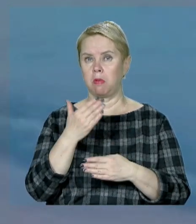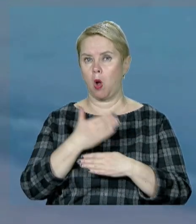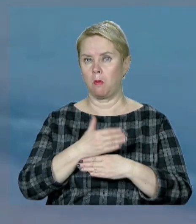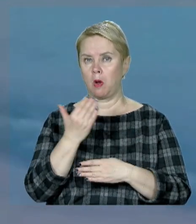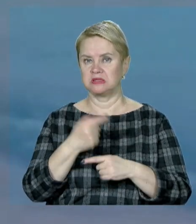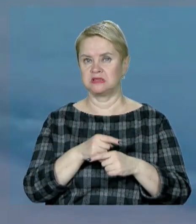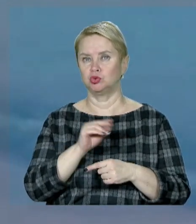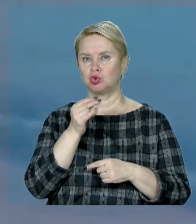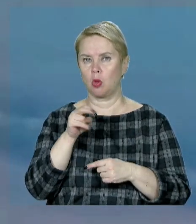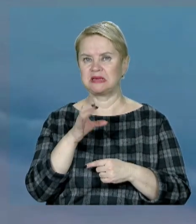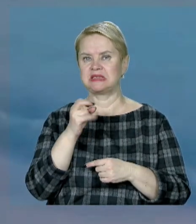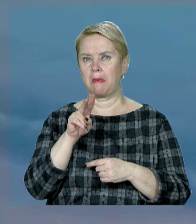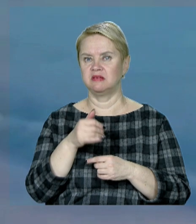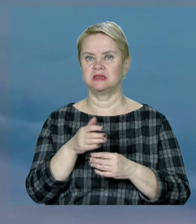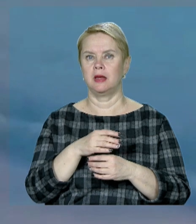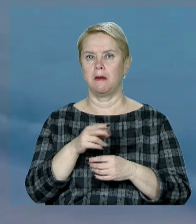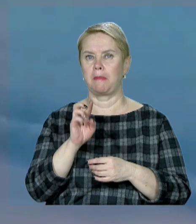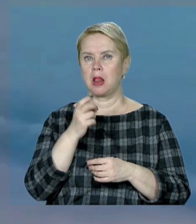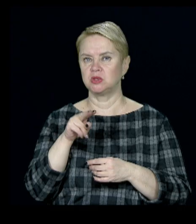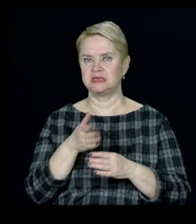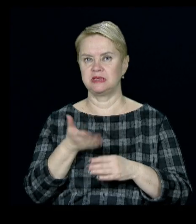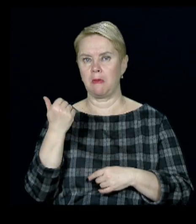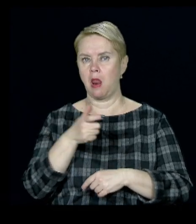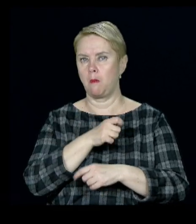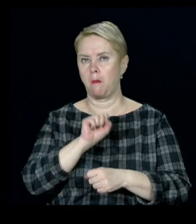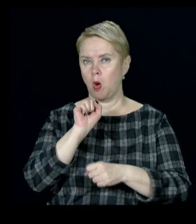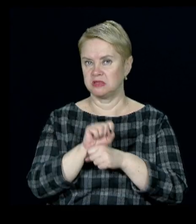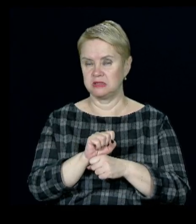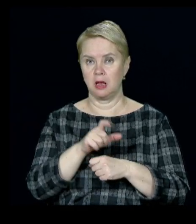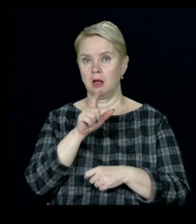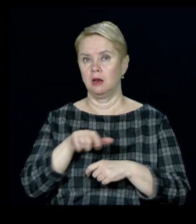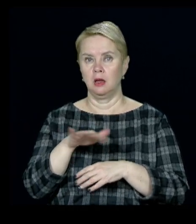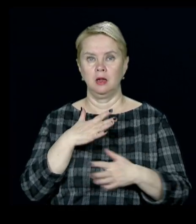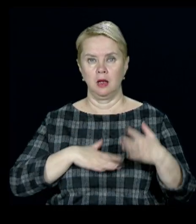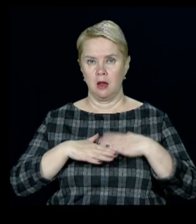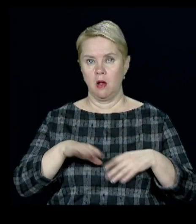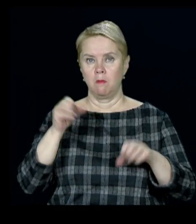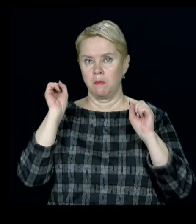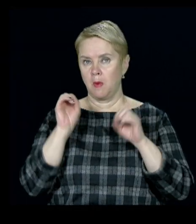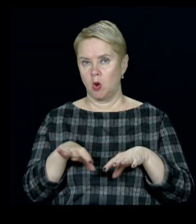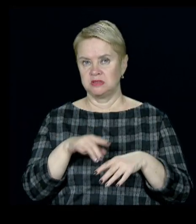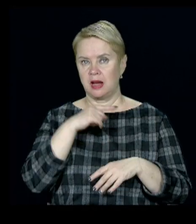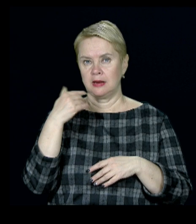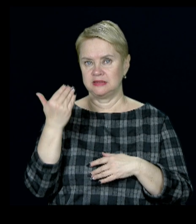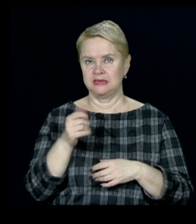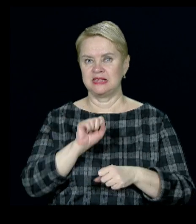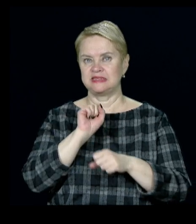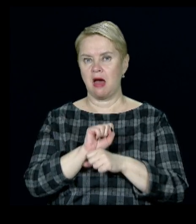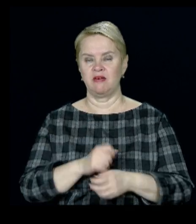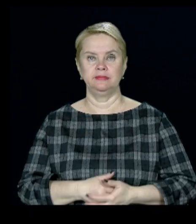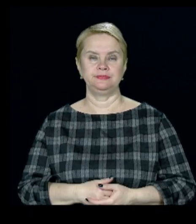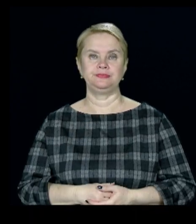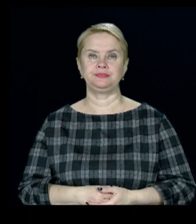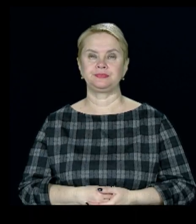в Чорнобаєвці, Степанівці та у Білозерці. Місцеві не приховують емоцій, коли бачать покинуті загарбниками застави.